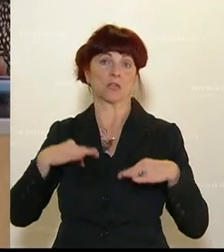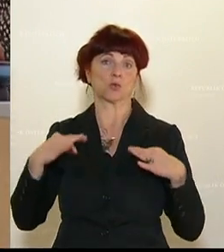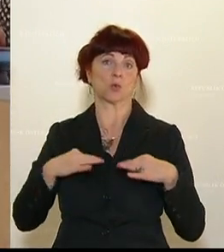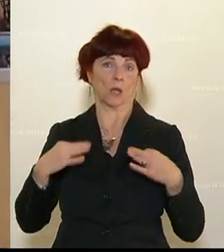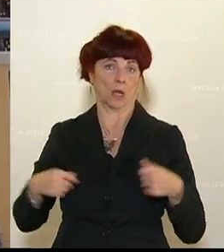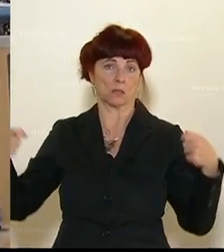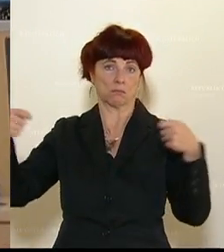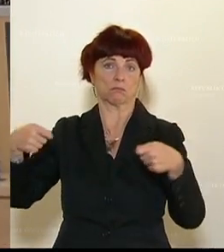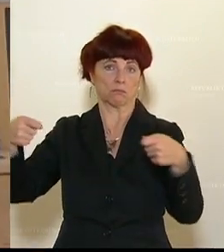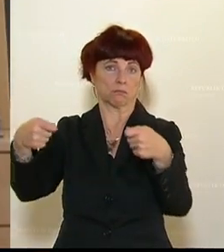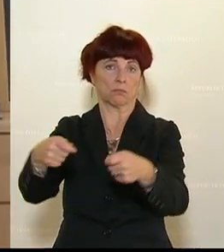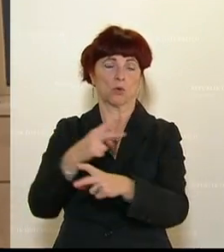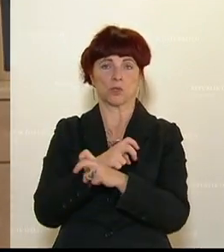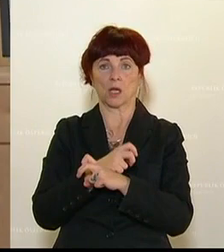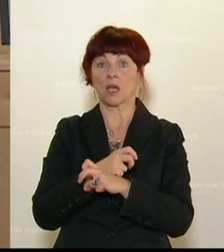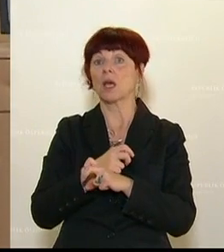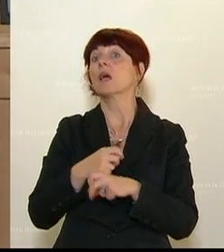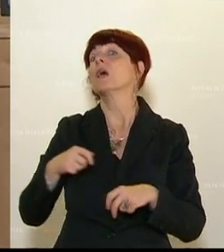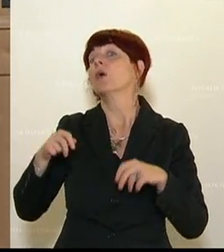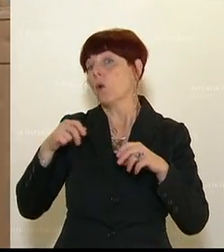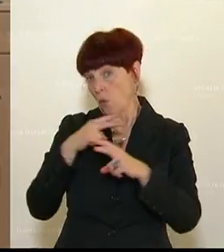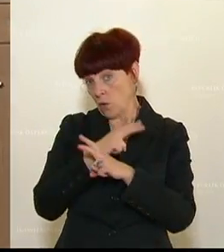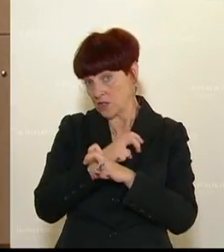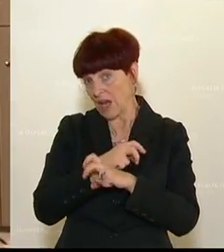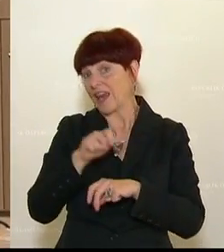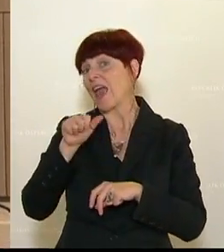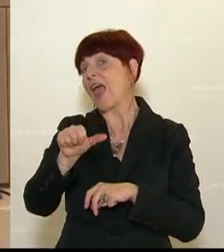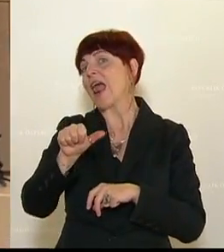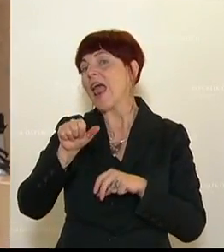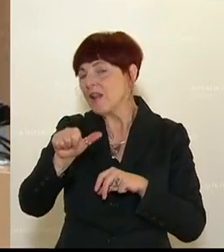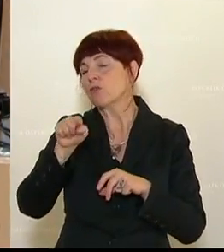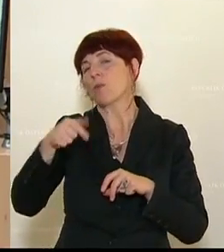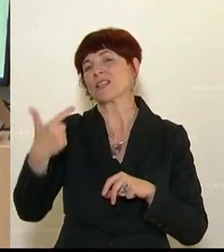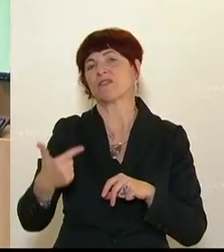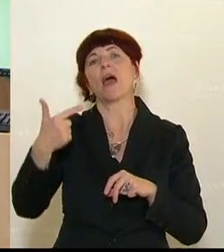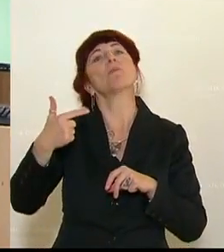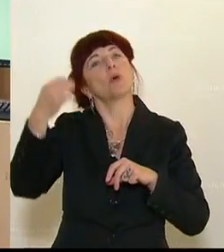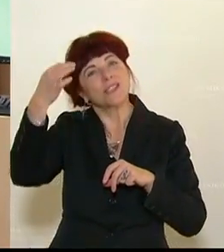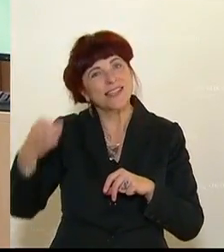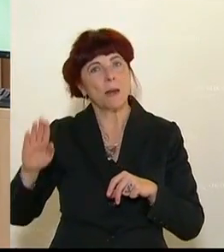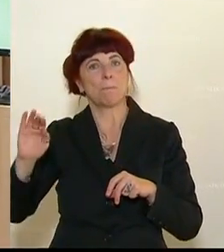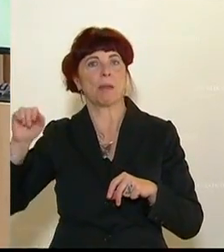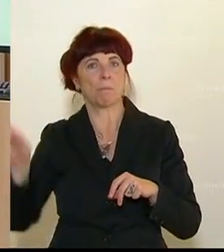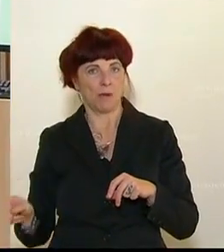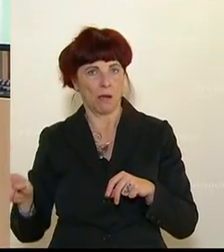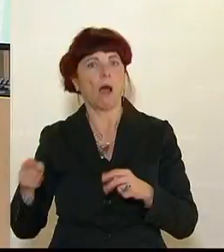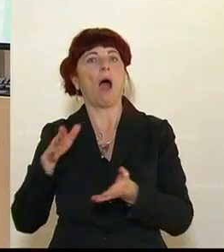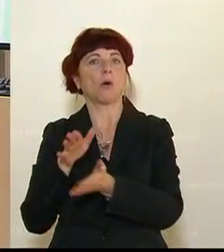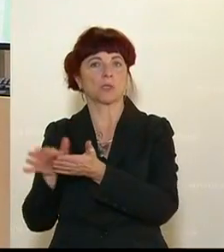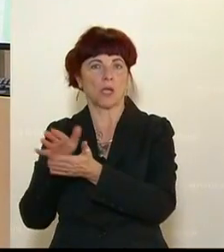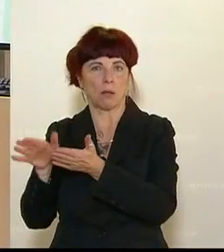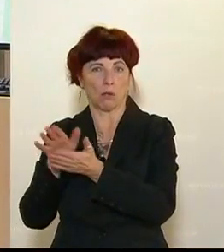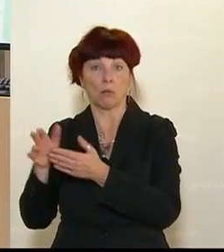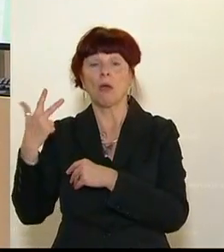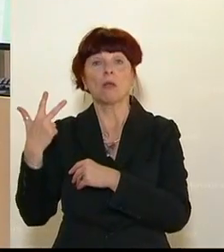Wir geben in Österreich 11,2 Prozent des BIP für Gesundheit aus, mehr als drei Viertel davon von der öffentlichen